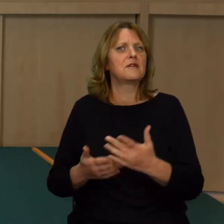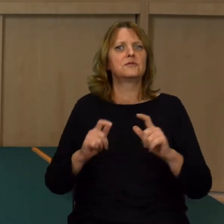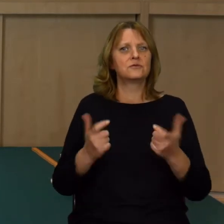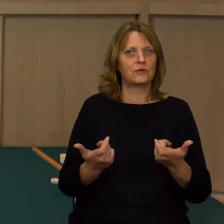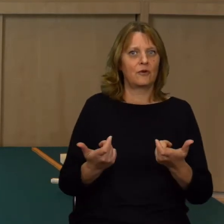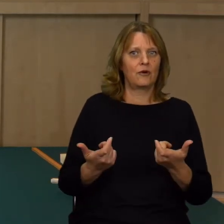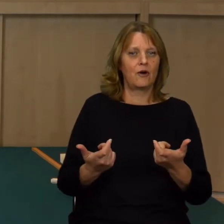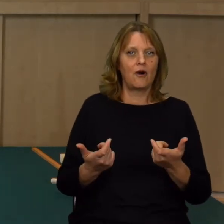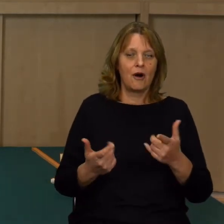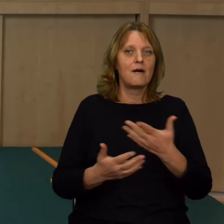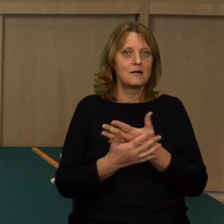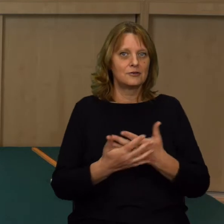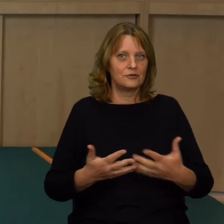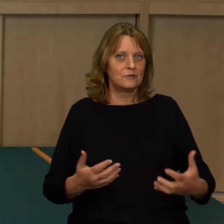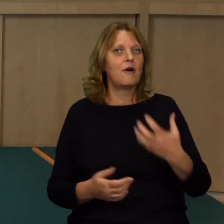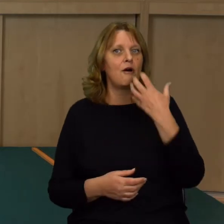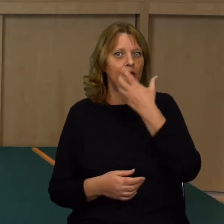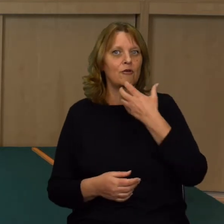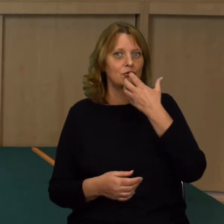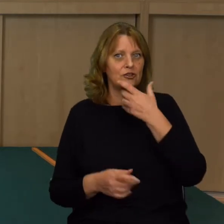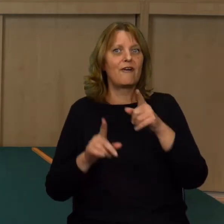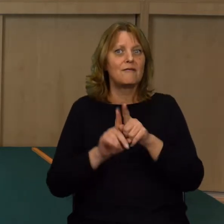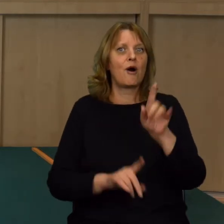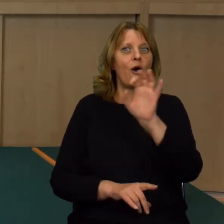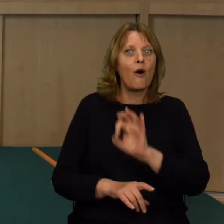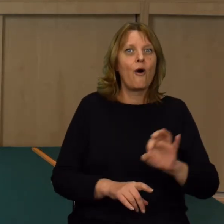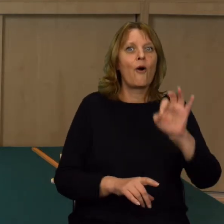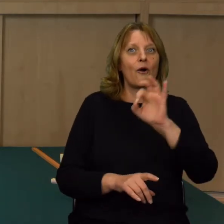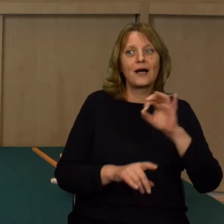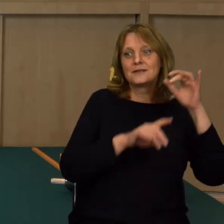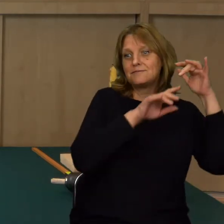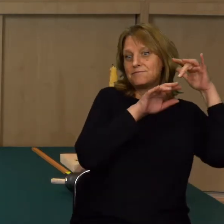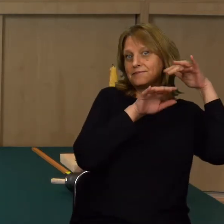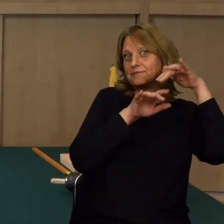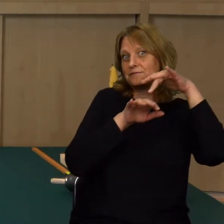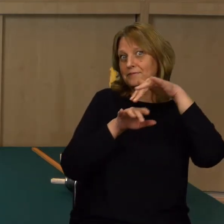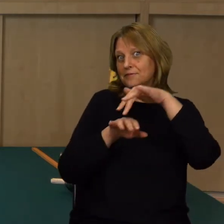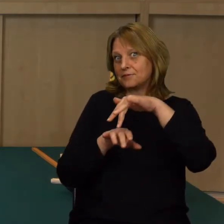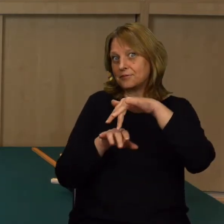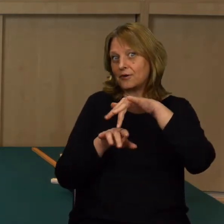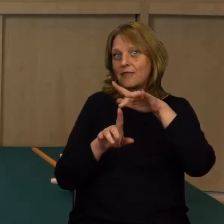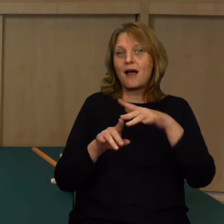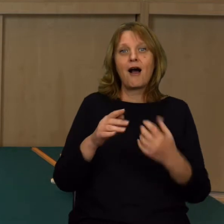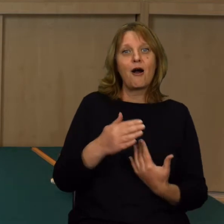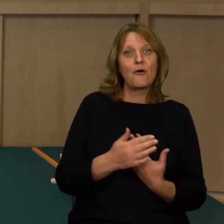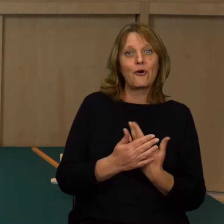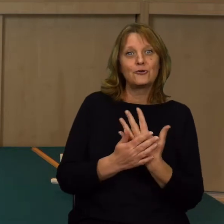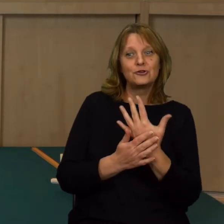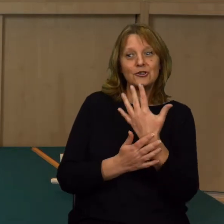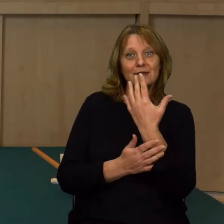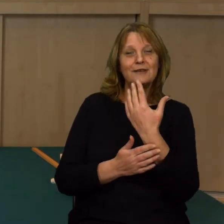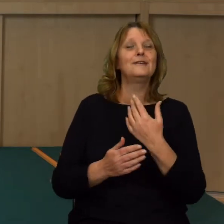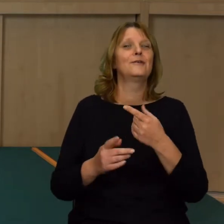Oczywiście planeta się ogrzewa, ale przy okazji to promieniowanie padając na rośliny